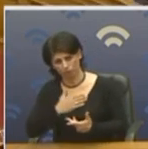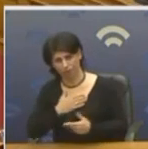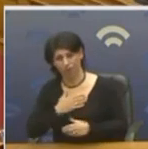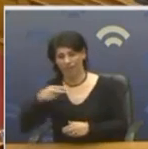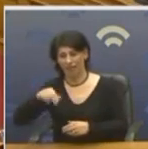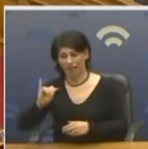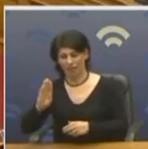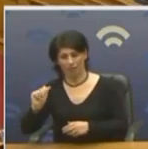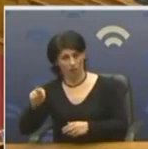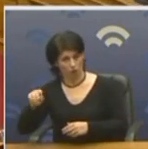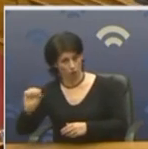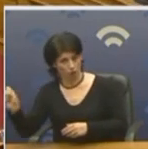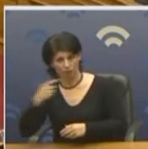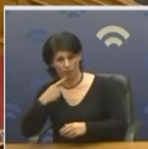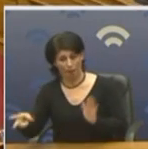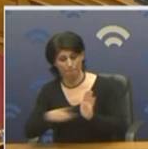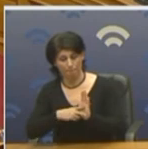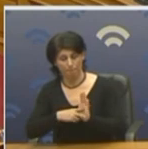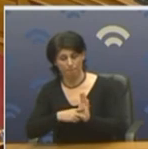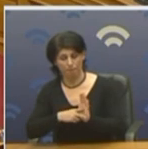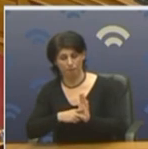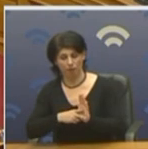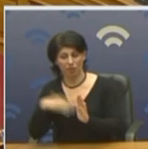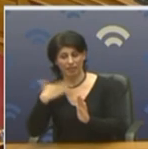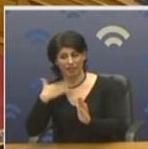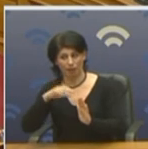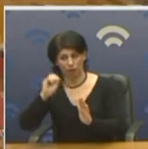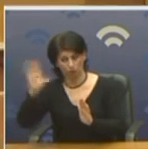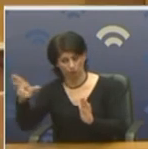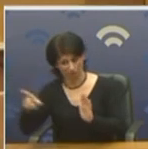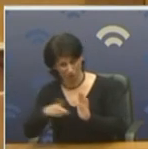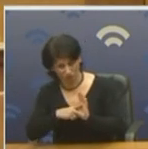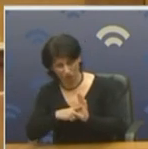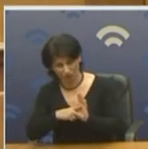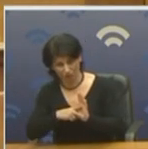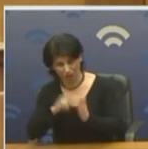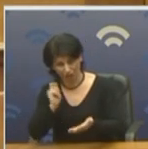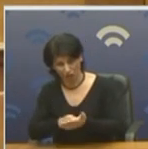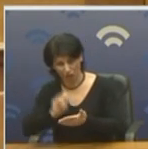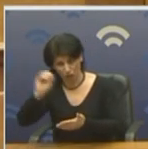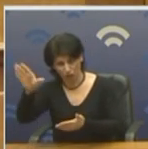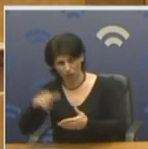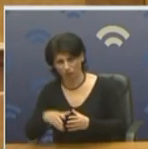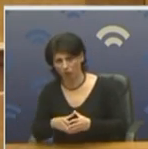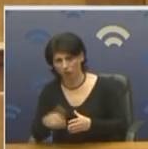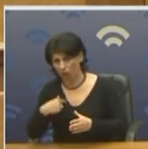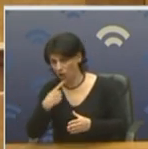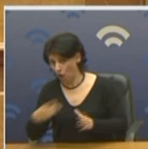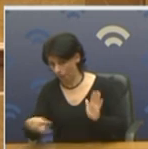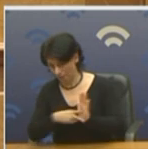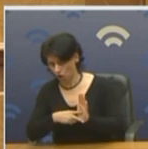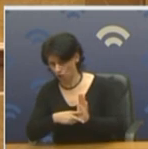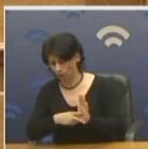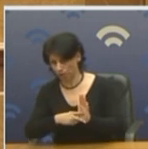απαγορεύσαμε την εισαγωγή του κρέατος. Έτσι δεν είναι. Απαγορεύσαμε την εισαγωγή. Λέω, απαγορεύσαμε την εισαγωγή.